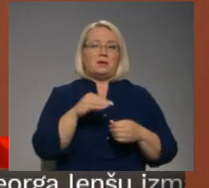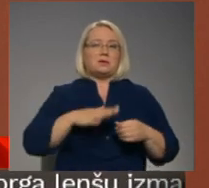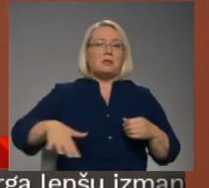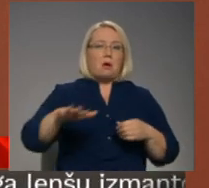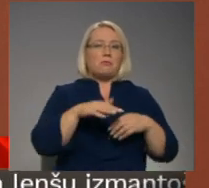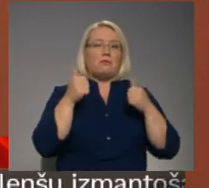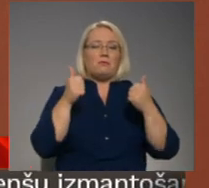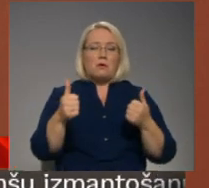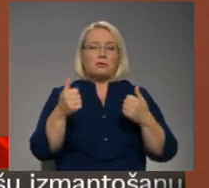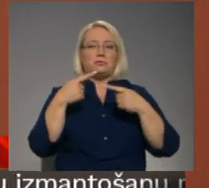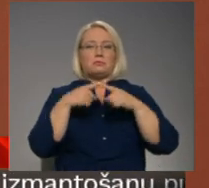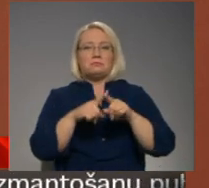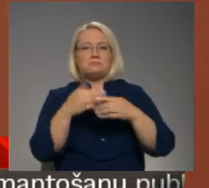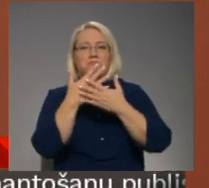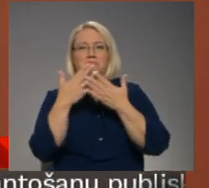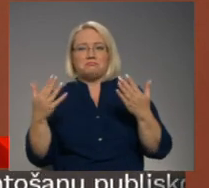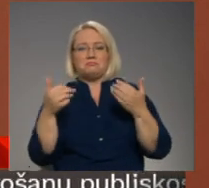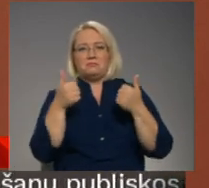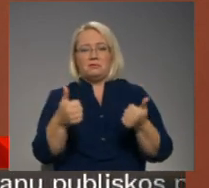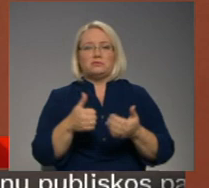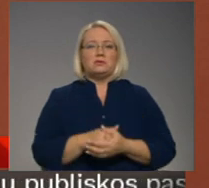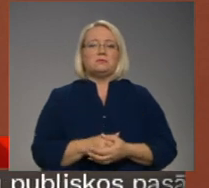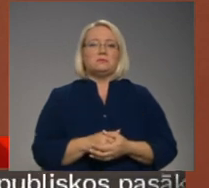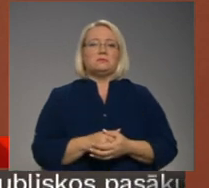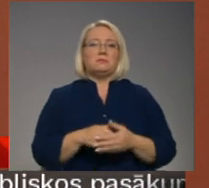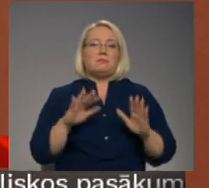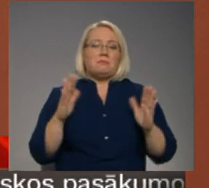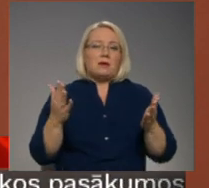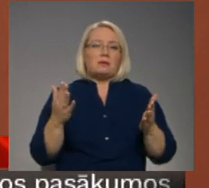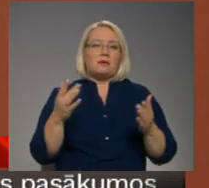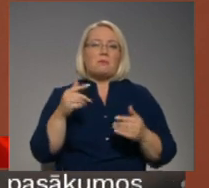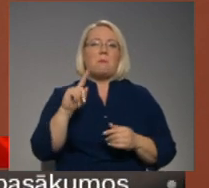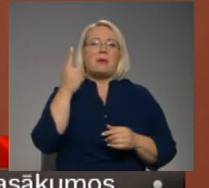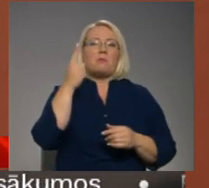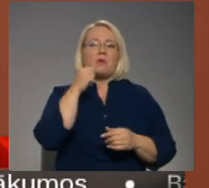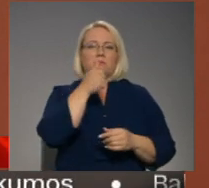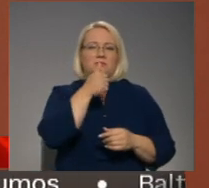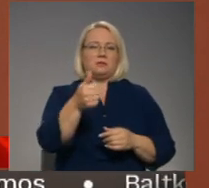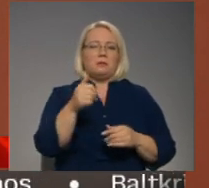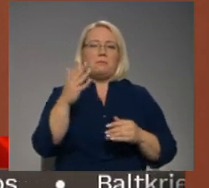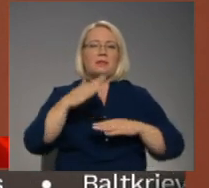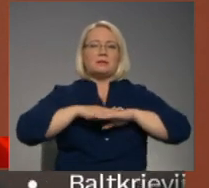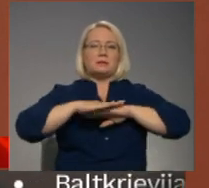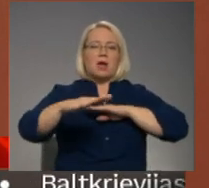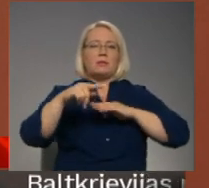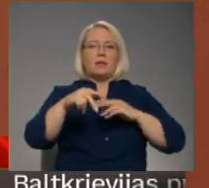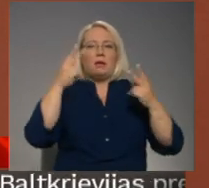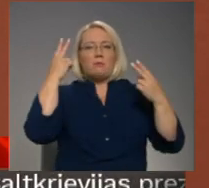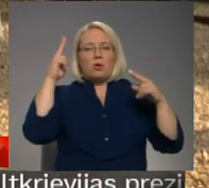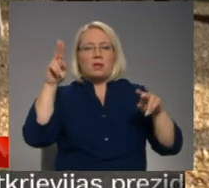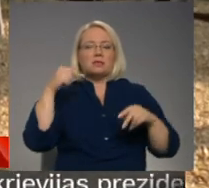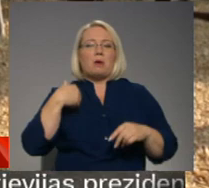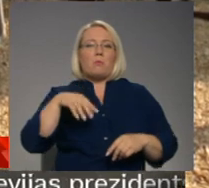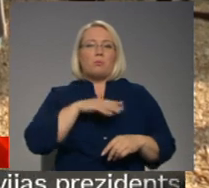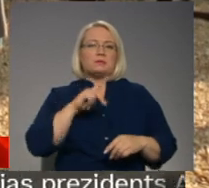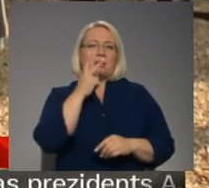forši un jauni agregāti, un viss ir tā kā pa pirmo zorti, bet, no jā, segums tik modernas laikam, ka jāpierod pie viņa